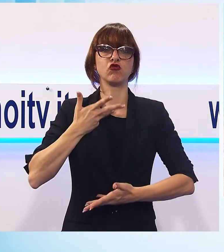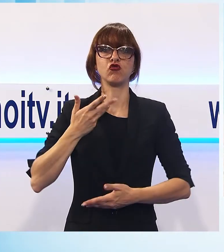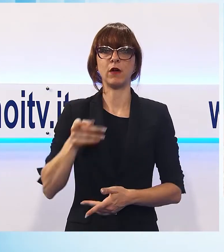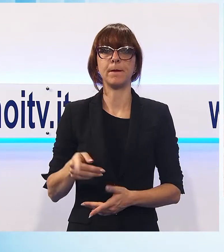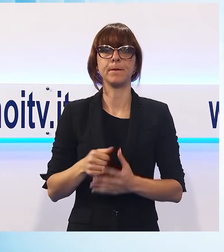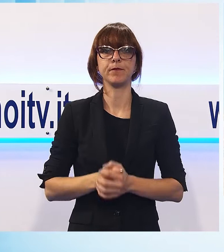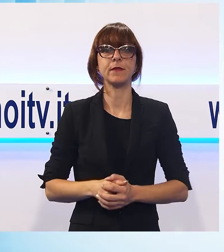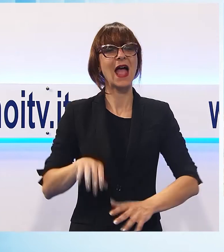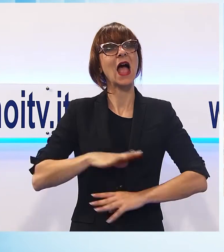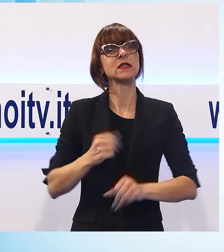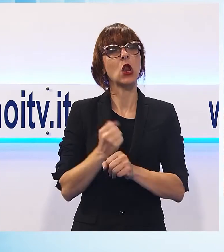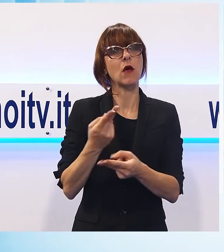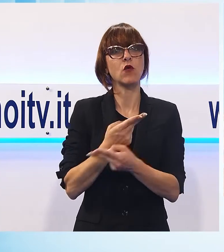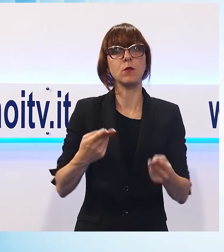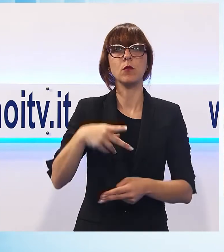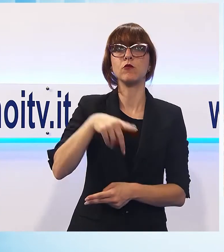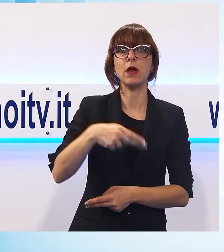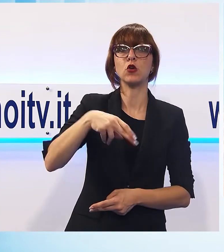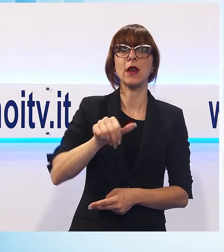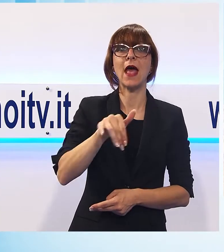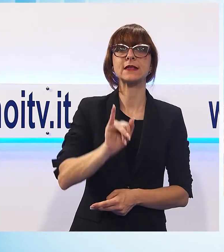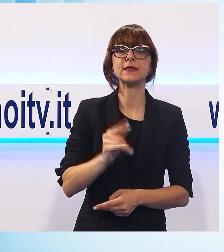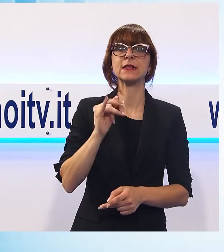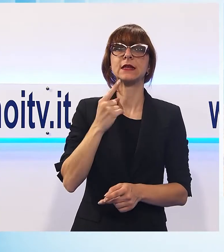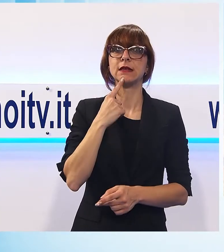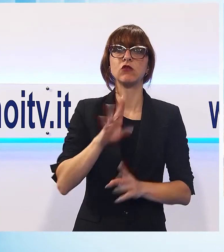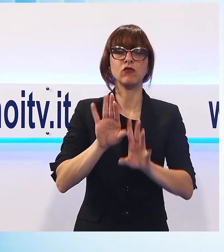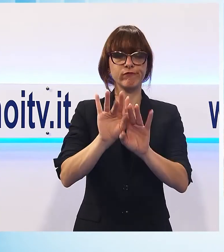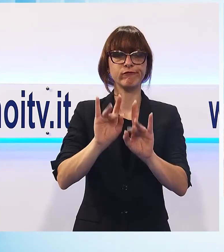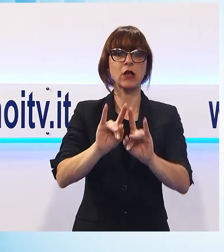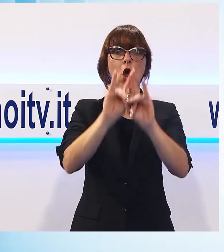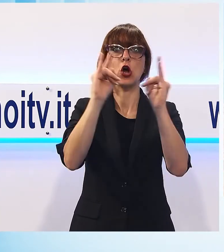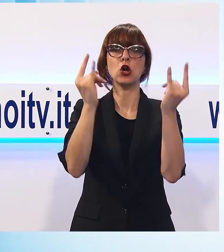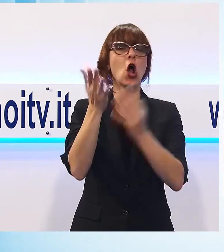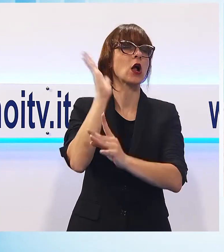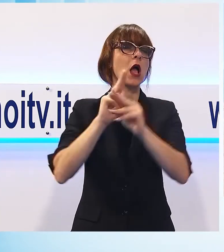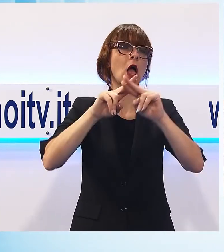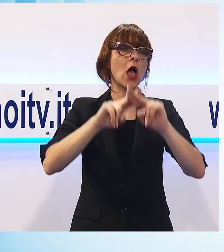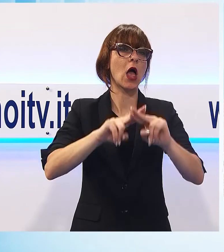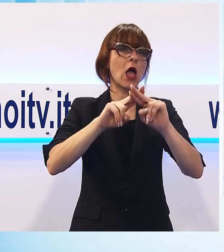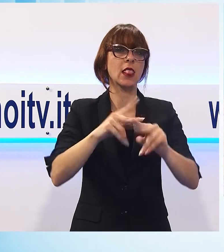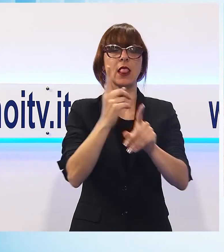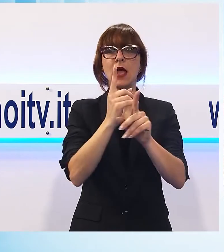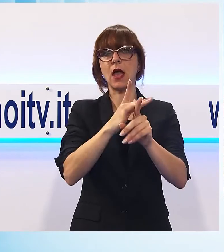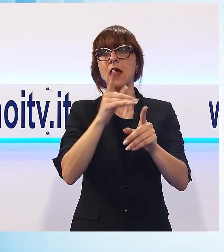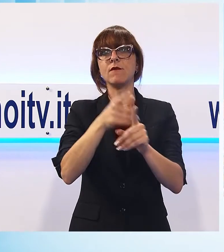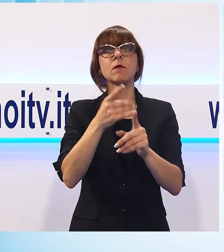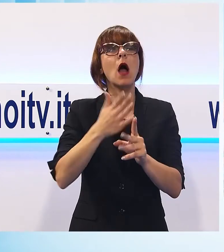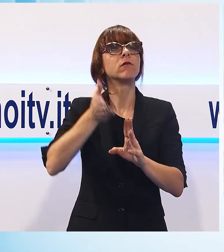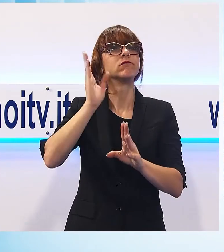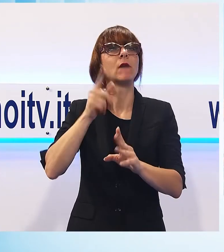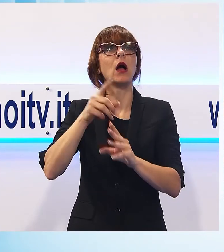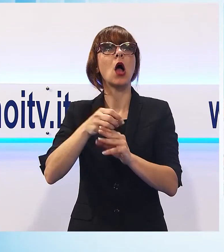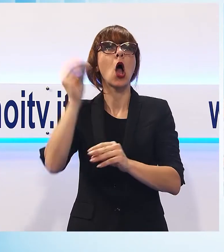lavori pubblici Pietro Nesti, l'intervento prevede il consolidamento delle parti esistenti dell'antica rocca di Sommo Colonia che fu bombardata e